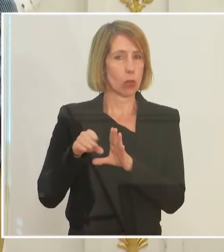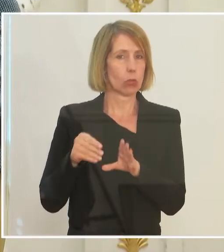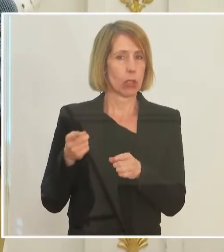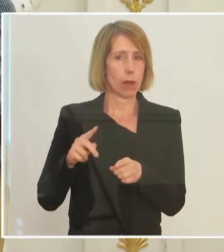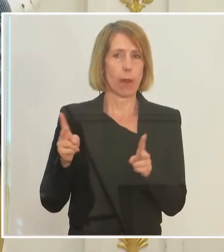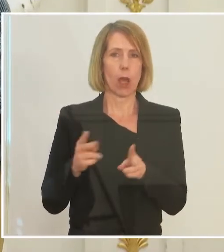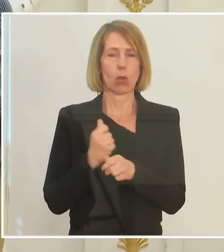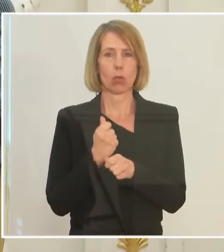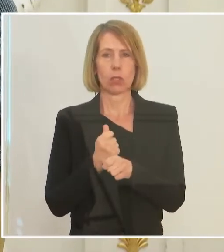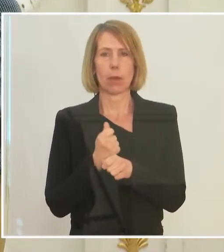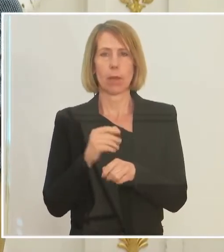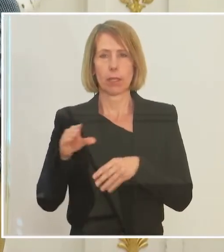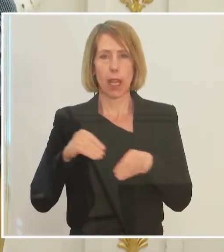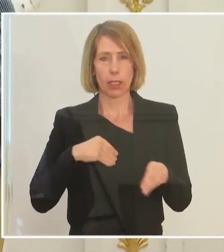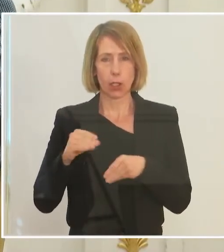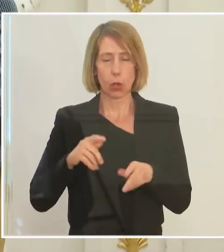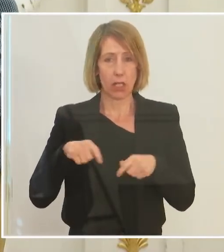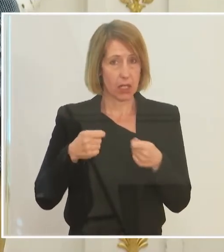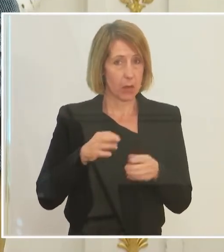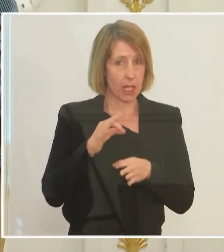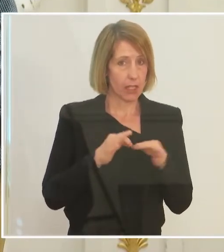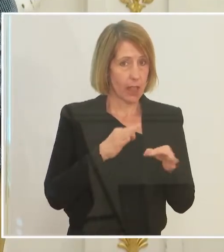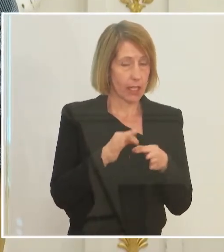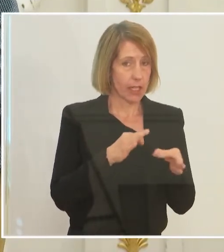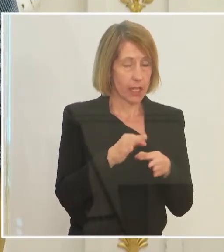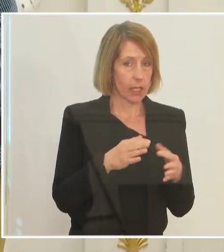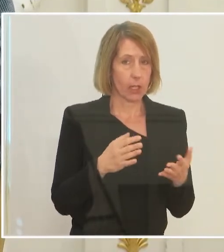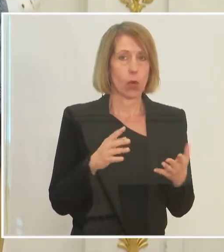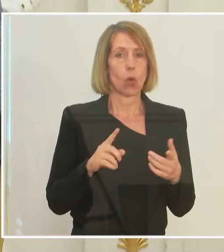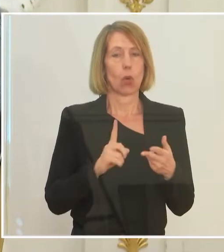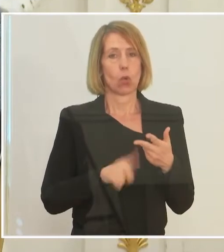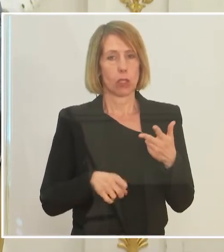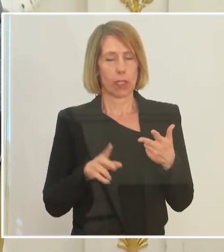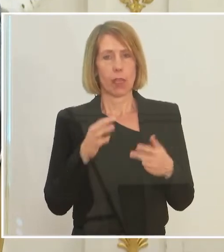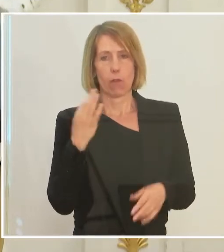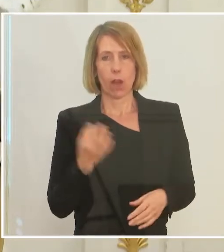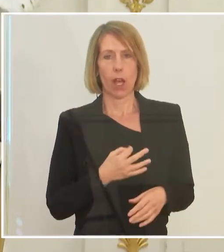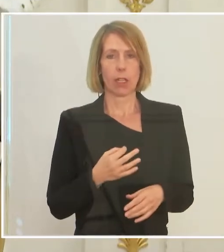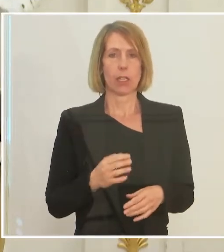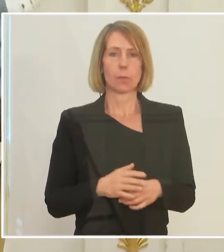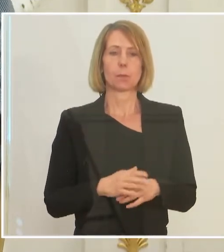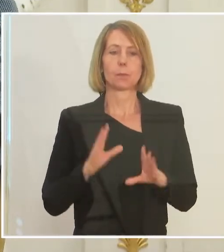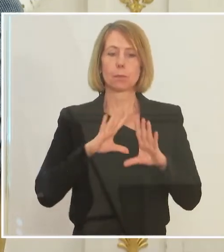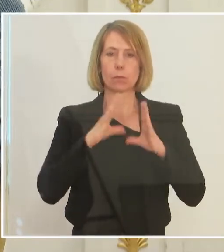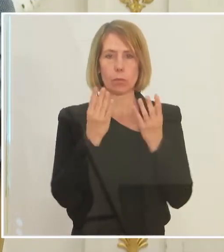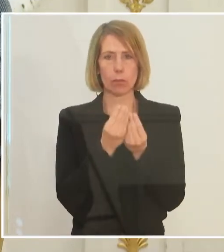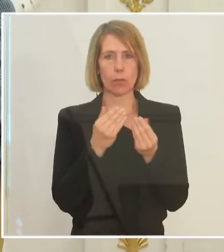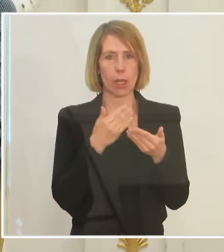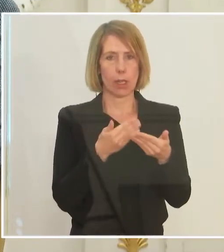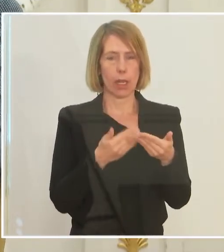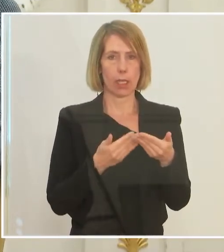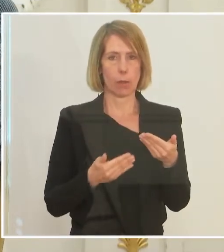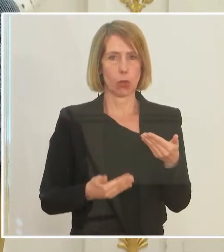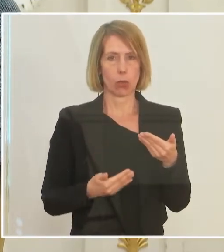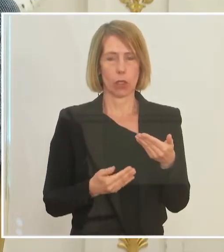angenommen haben? Gibt es eine Statistik? Und letzte Frage, diese ganzen Angebote, die